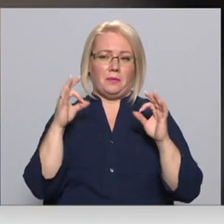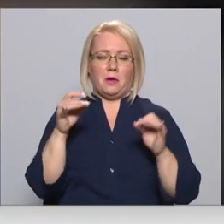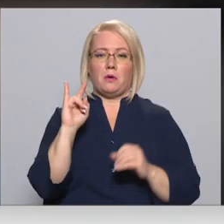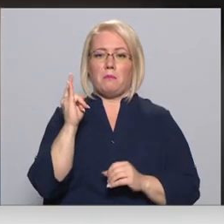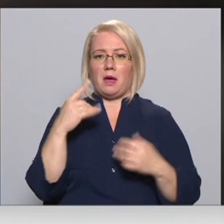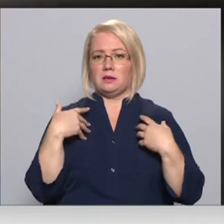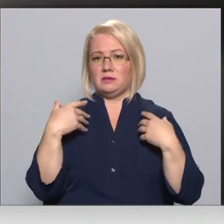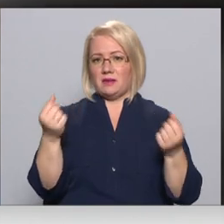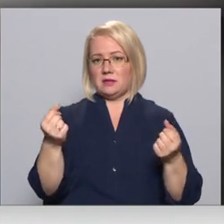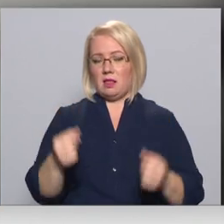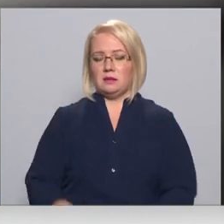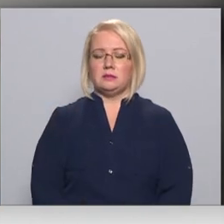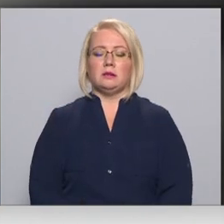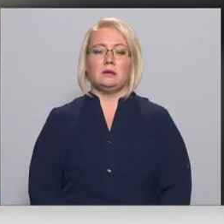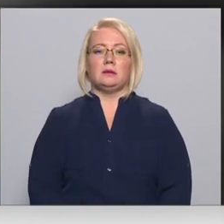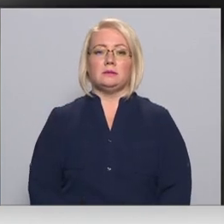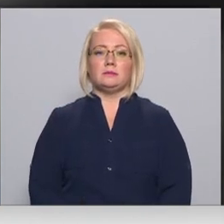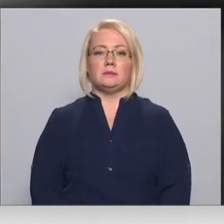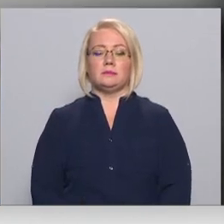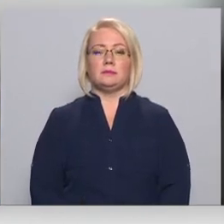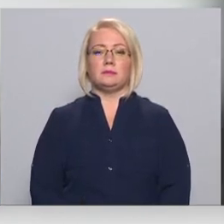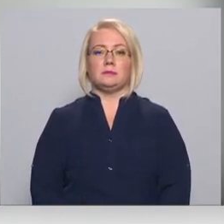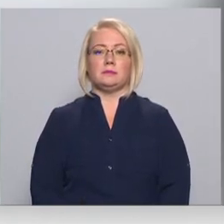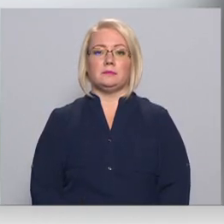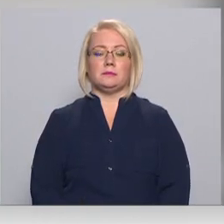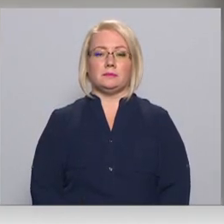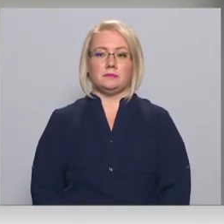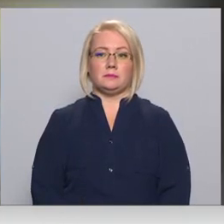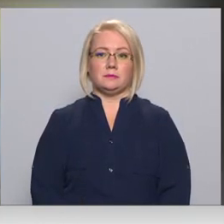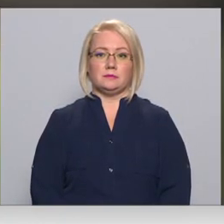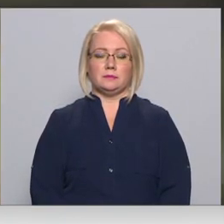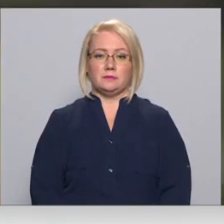vesels. Evgenijs Klimanovičs, Aleksandrs Fedotovs, LRT+.